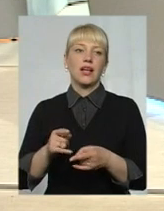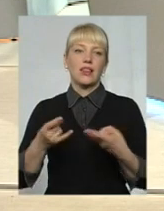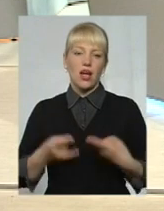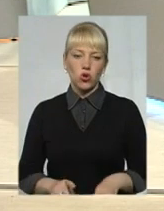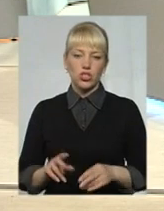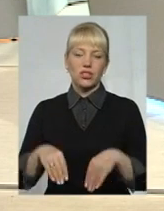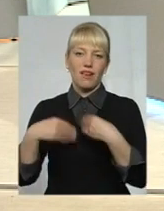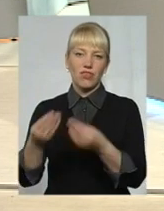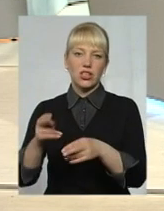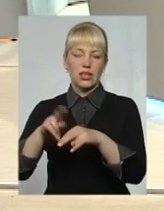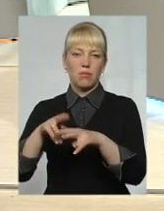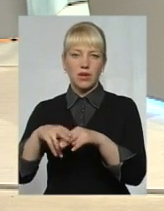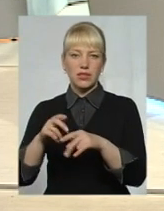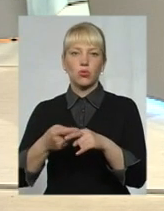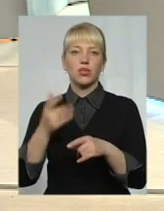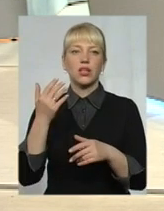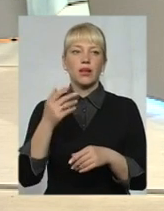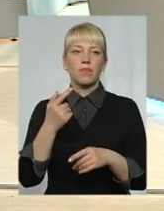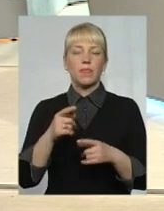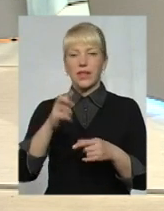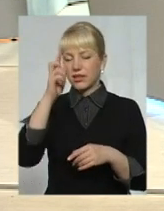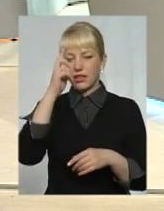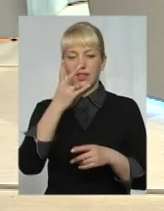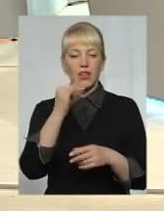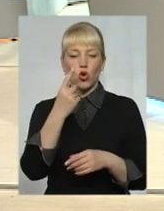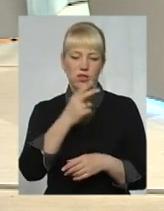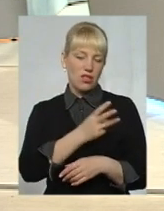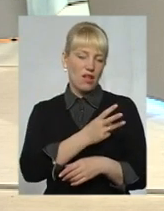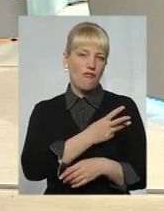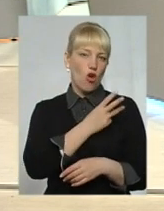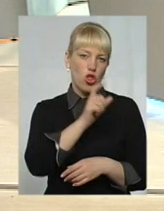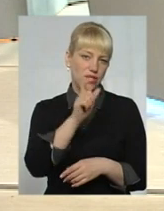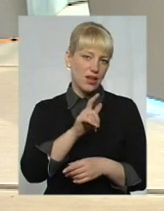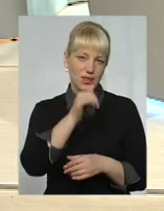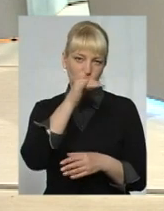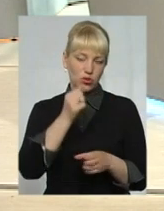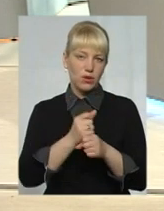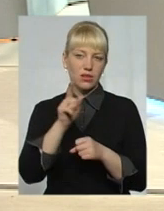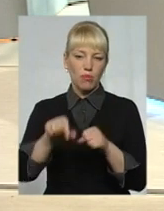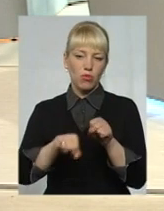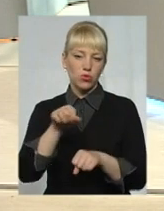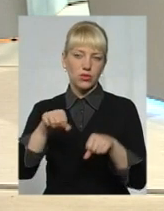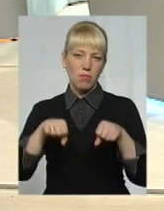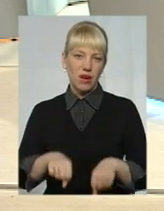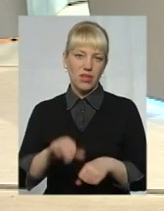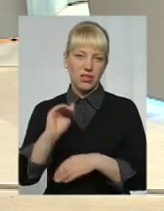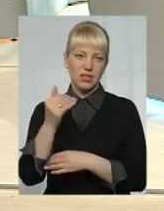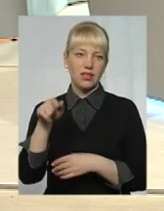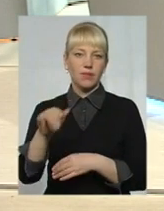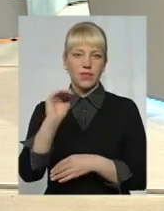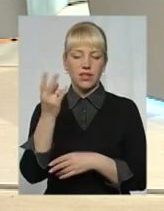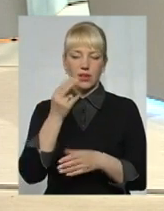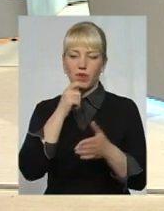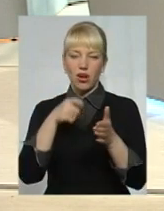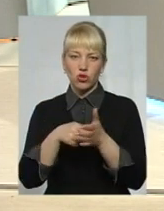оскільки без держави цього волонтер ні один не зробить. І зрештою там порушуються права дитини, тому що дитині треба